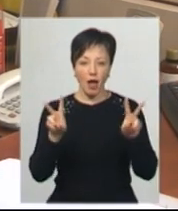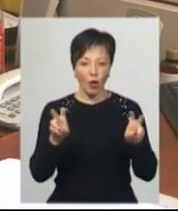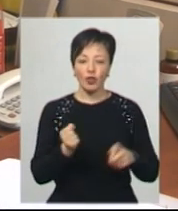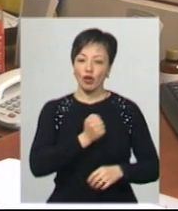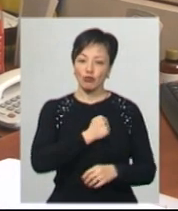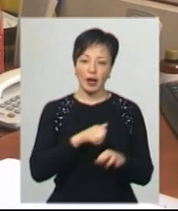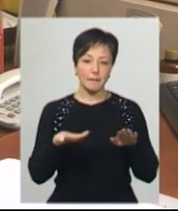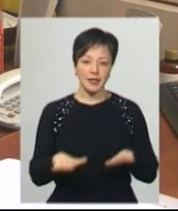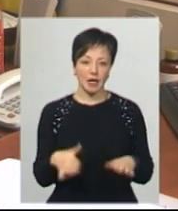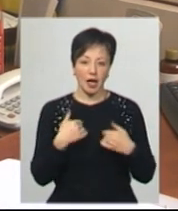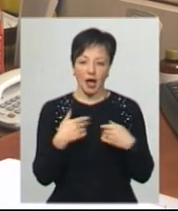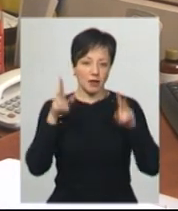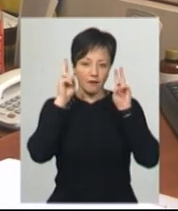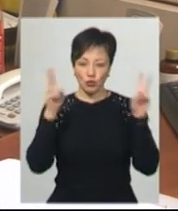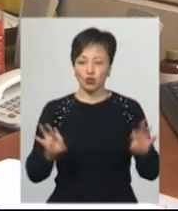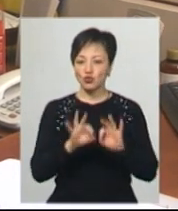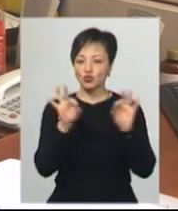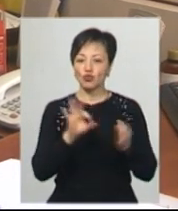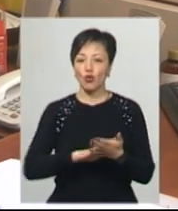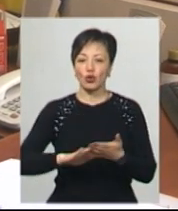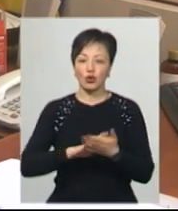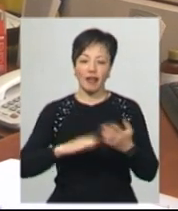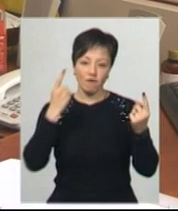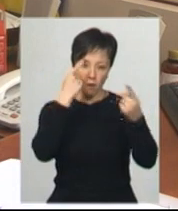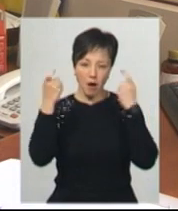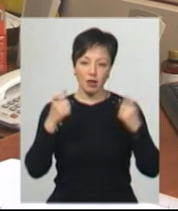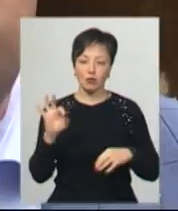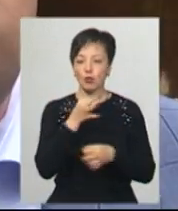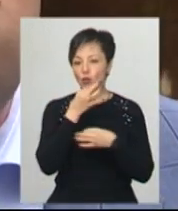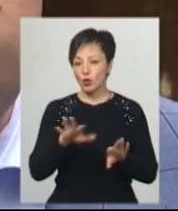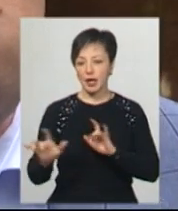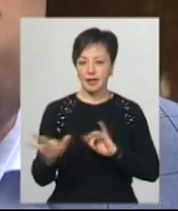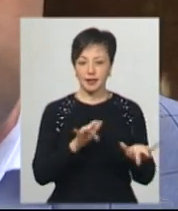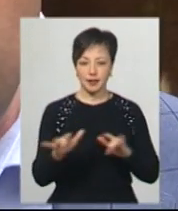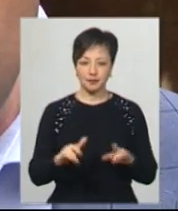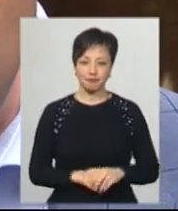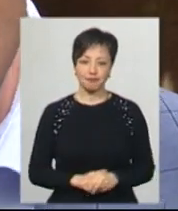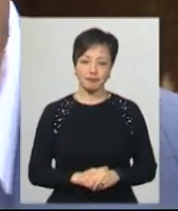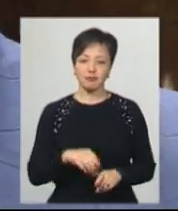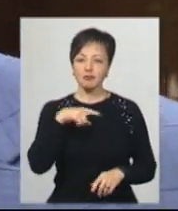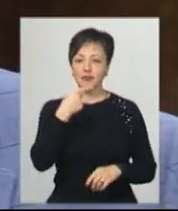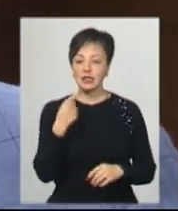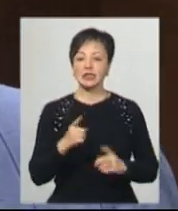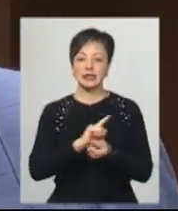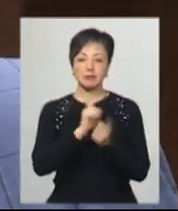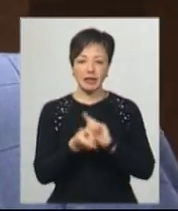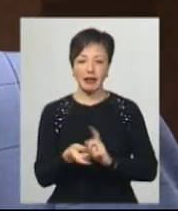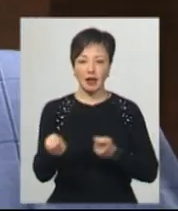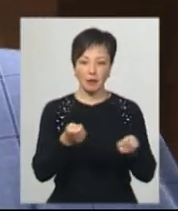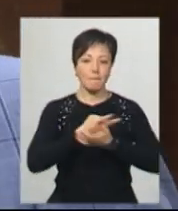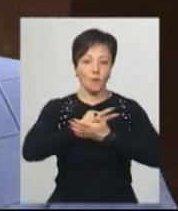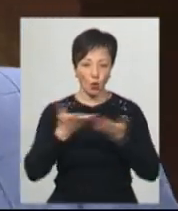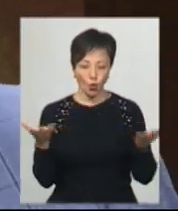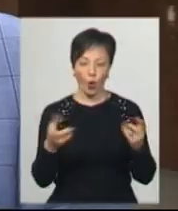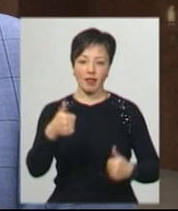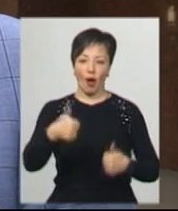місцях, я не володію жодною інформацією щодо будь-яких дій. Олег Козачук каже, зміна керівництва має відбуватися прозоро